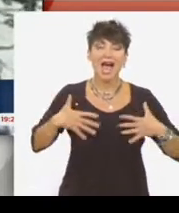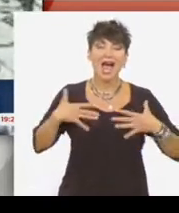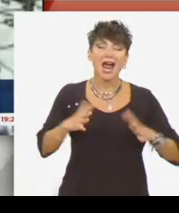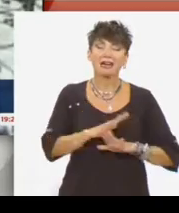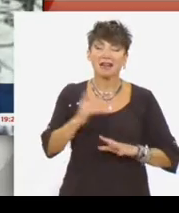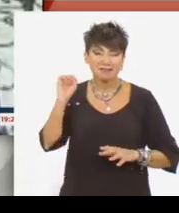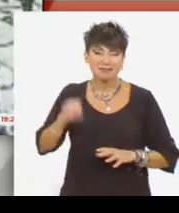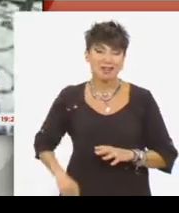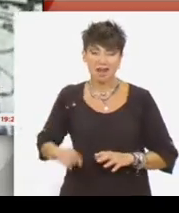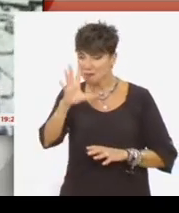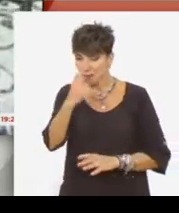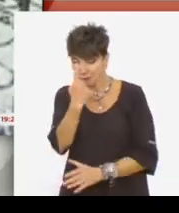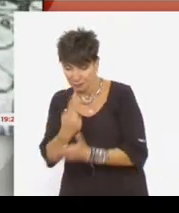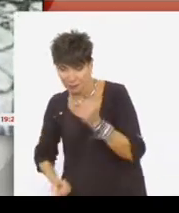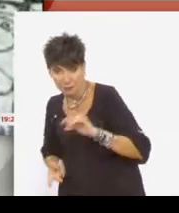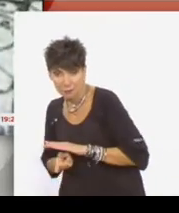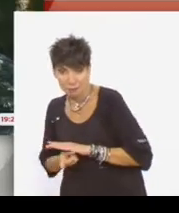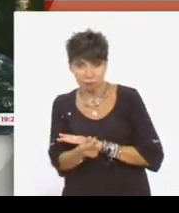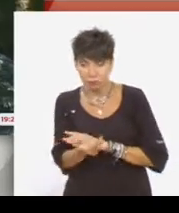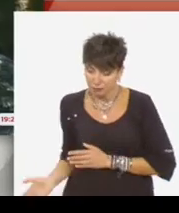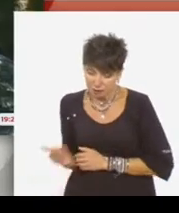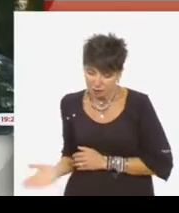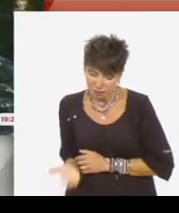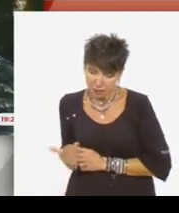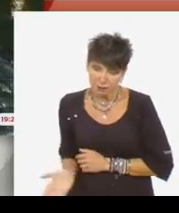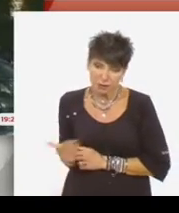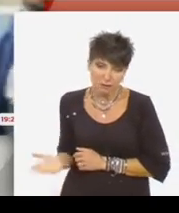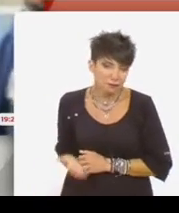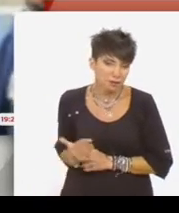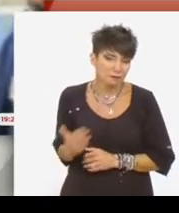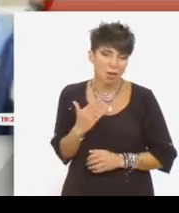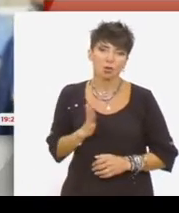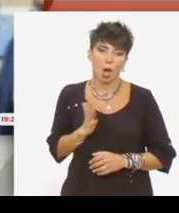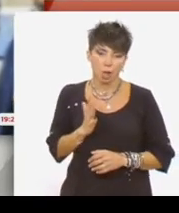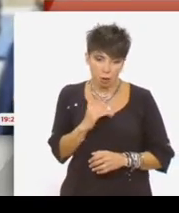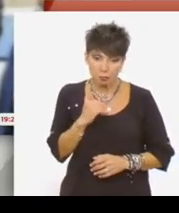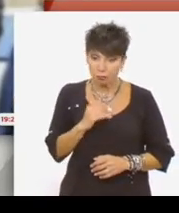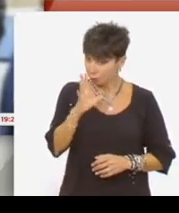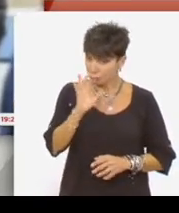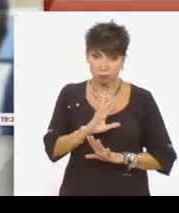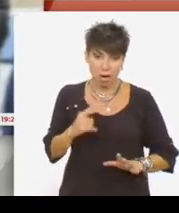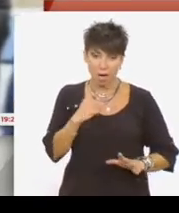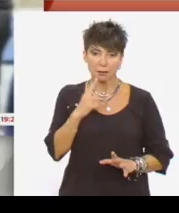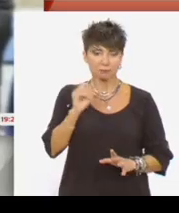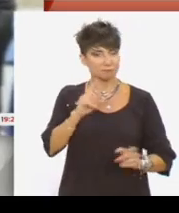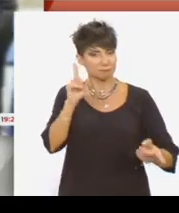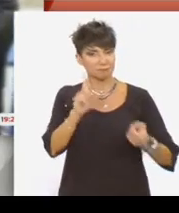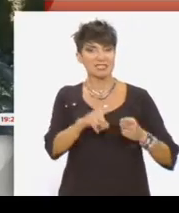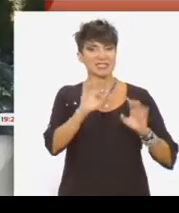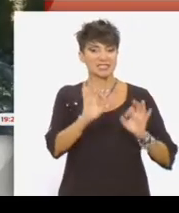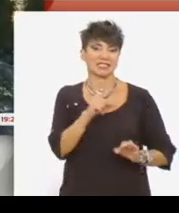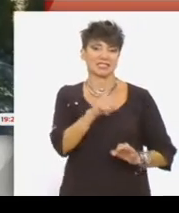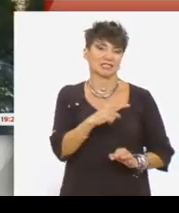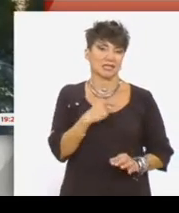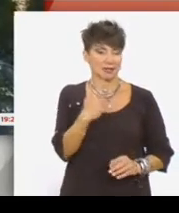την κόλαση που ήμασταν, έβγαλε τον κόσμο και ήρθε και στο Κίεβο. Άλλη μεγάλη χαρά μου το συνάντησε εδώ στο Κίεβο.